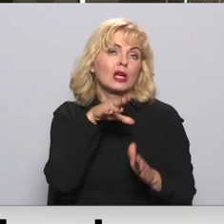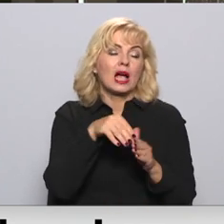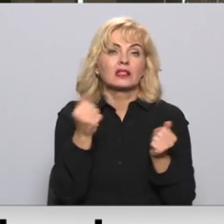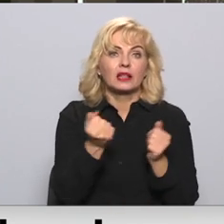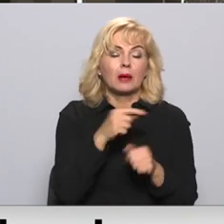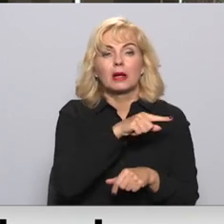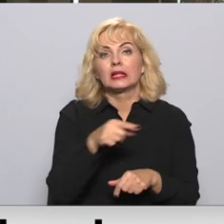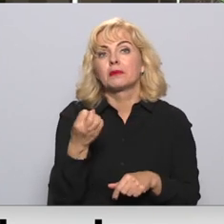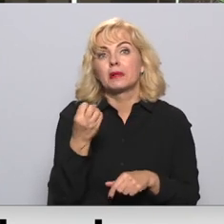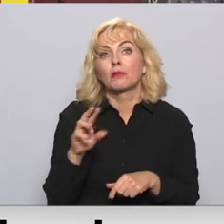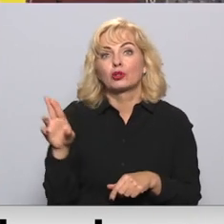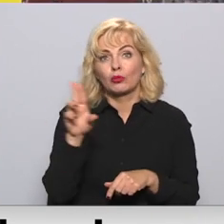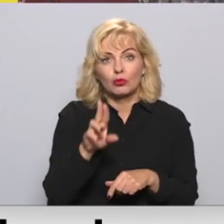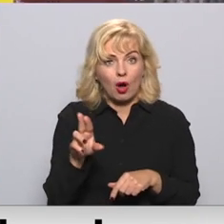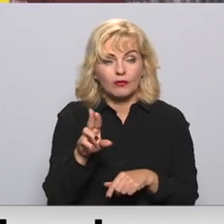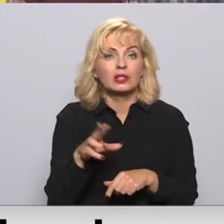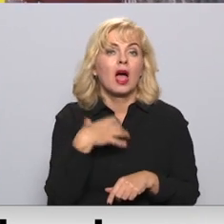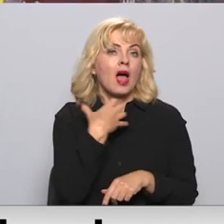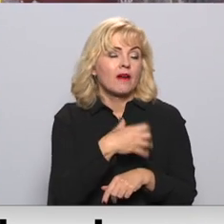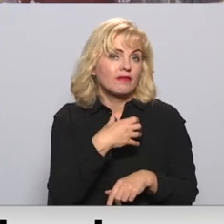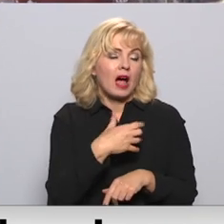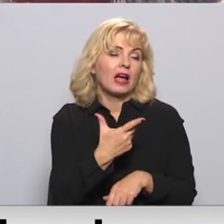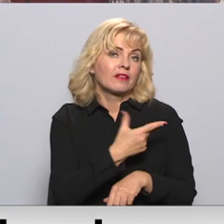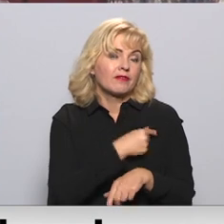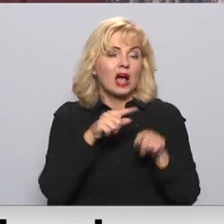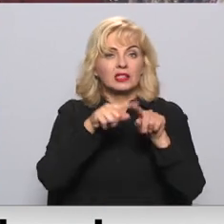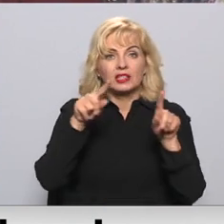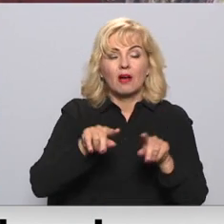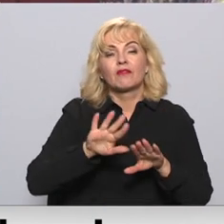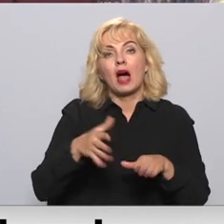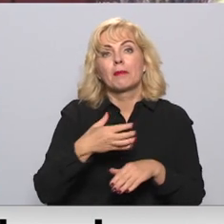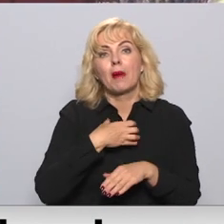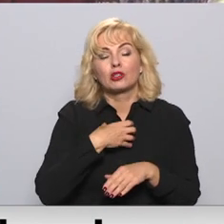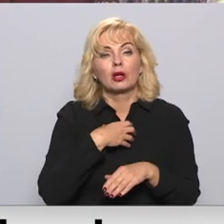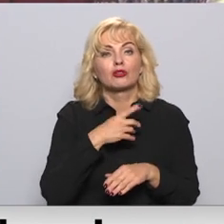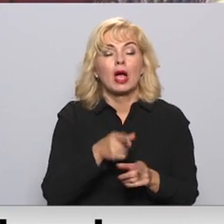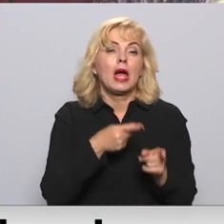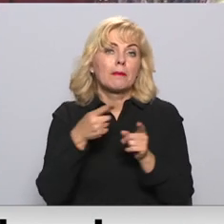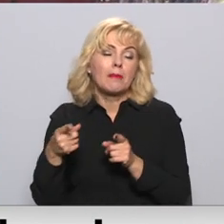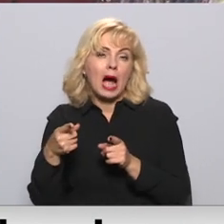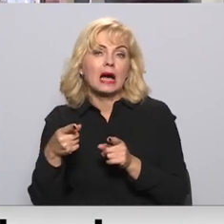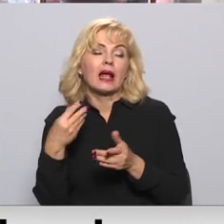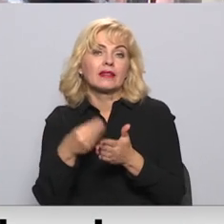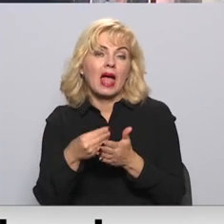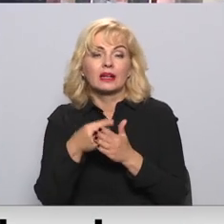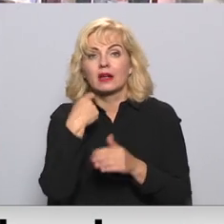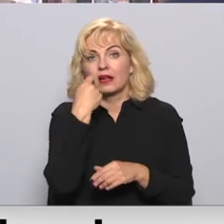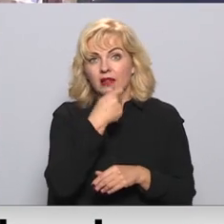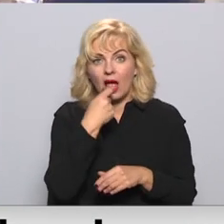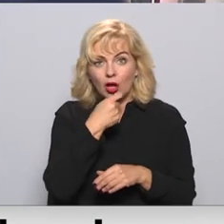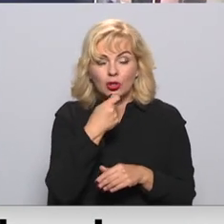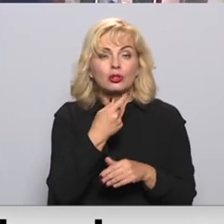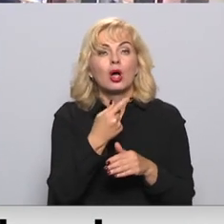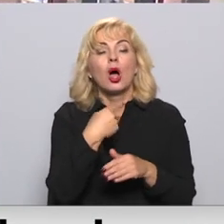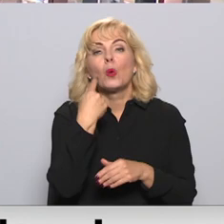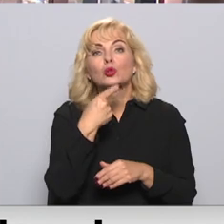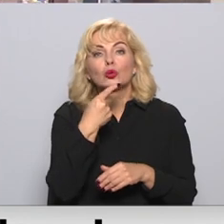15. novembrim jāiegūst vakcinācijas vai pārslimošanas sertikātu, bet pārreiz periodā derīgi arī testi. Uzzinātie veikals